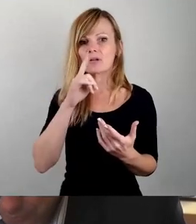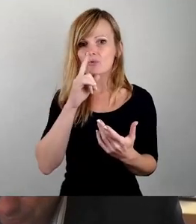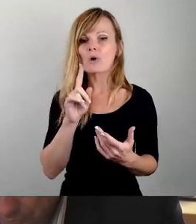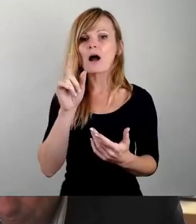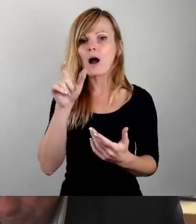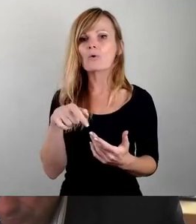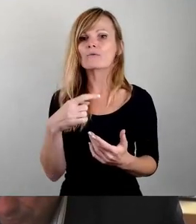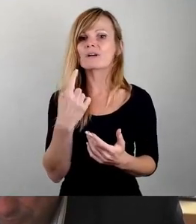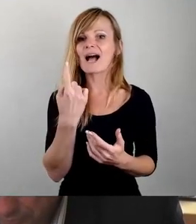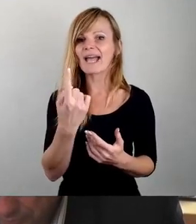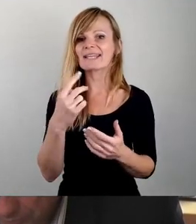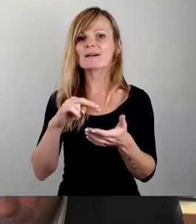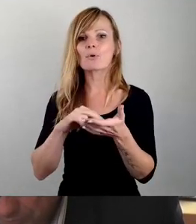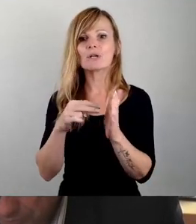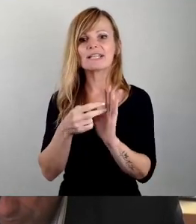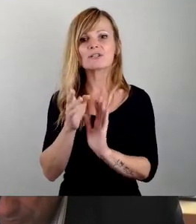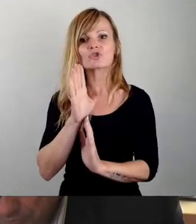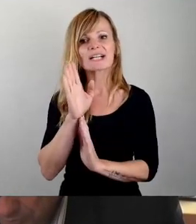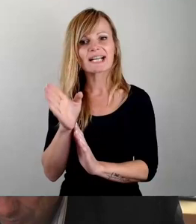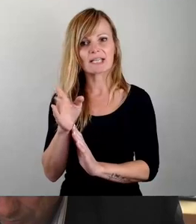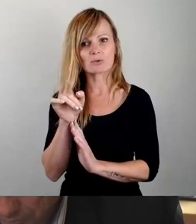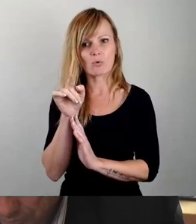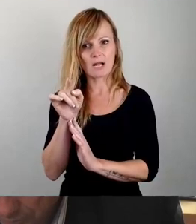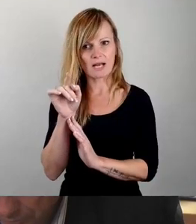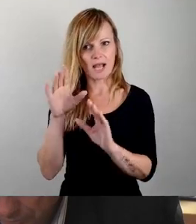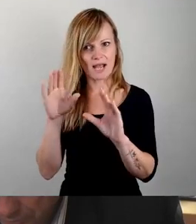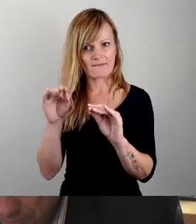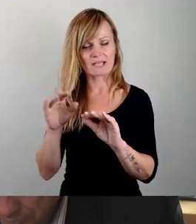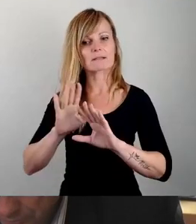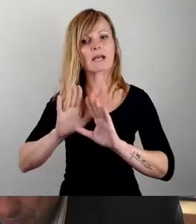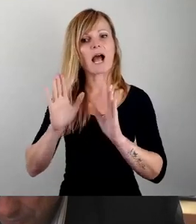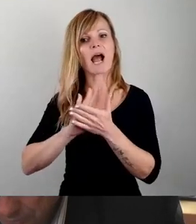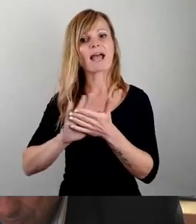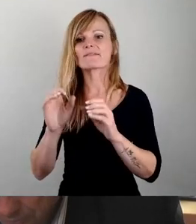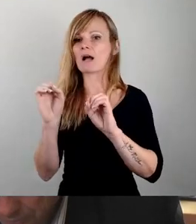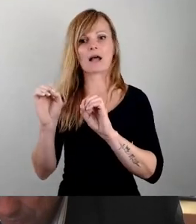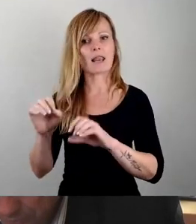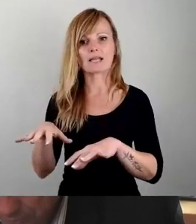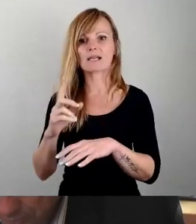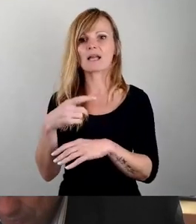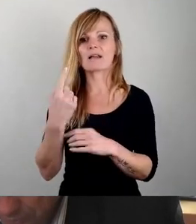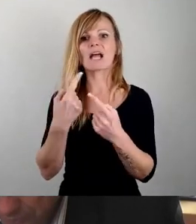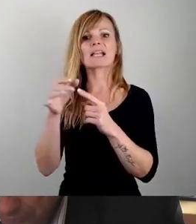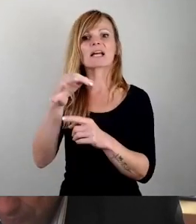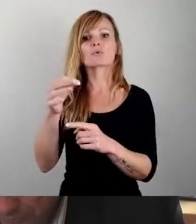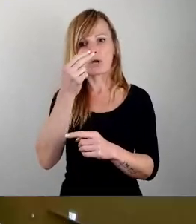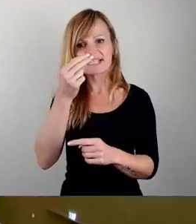politische Richtung anzuwenden. Belassen wir es einfach dabei. Wie gesagt, wir sehen uns andernorts. Danke.